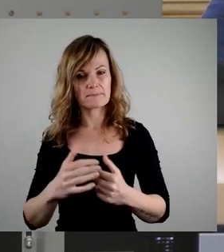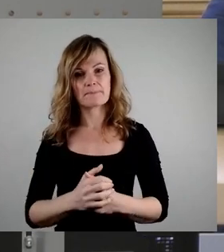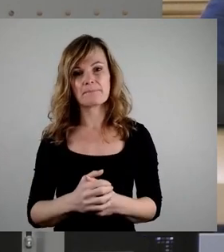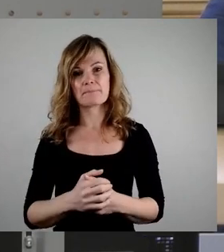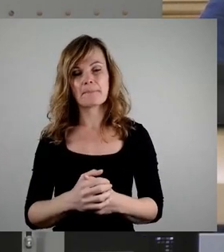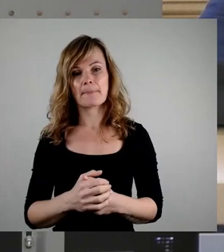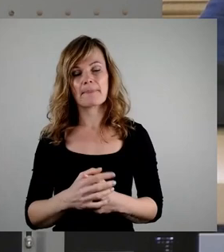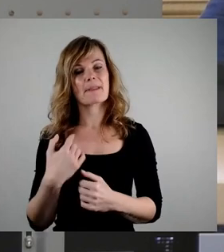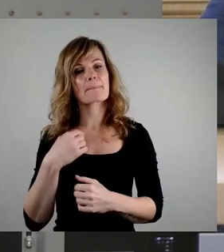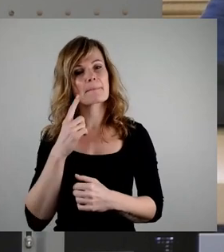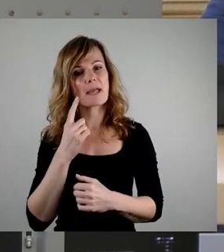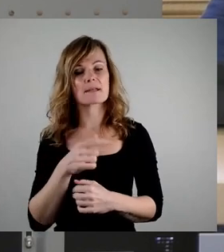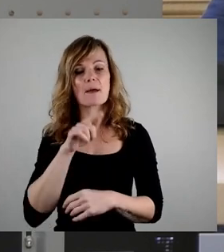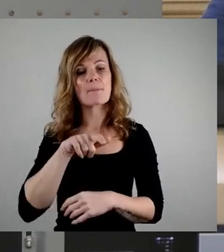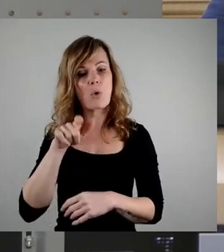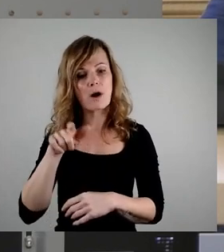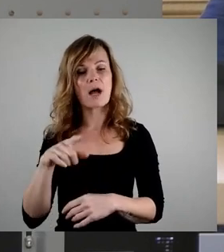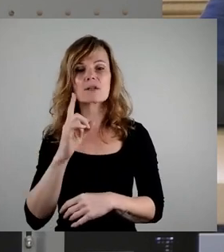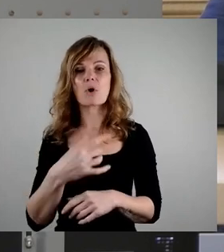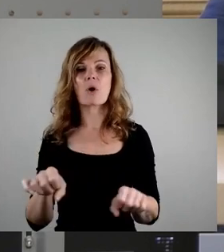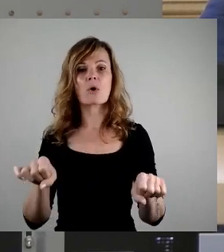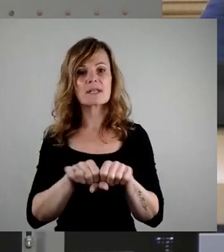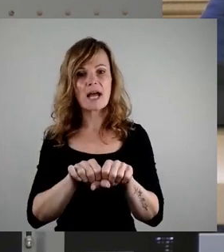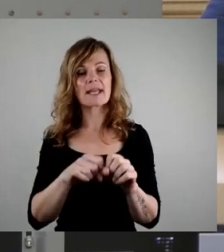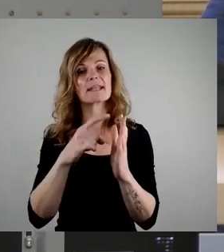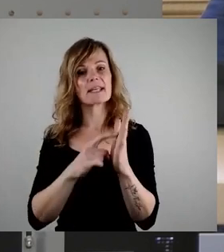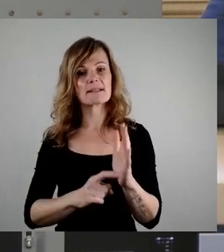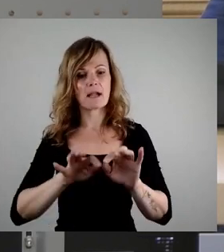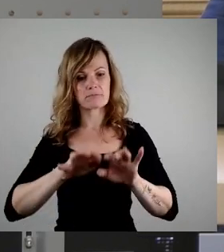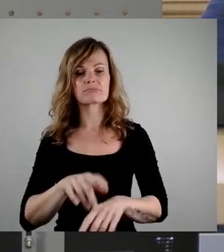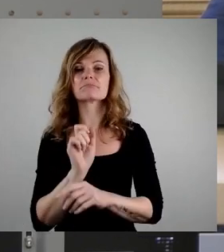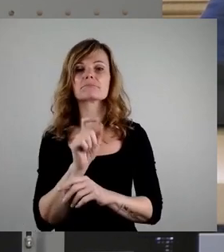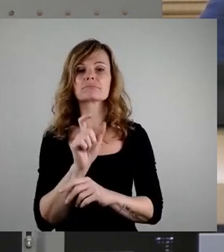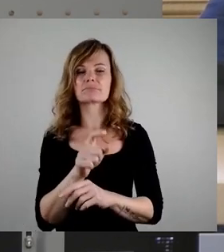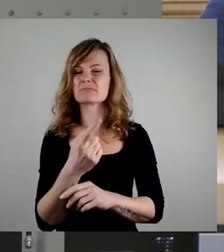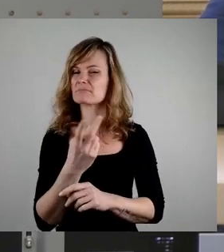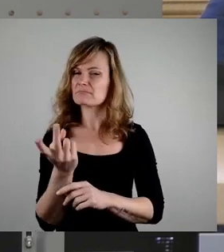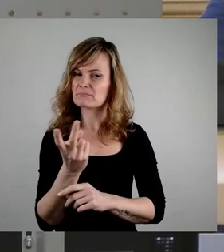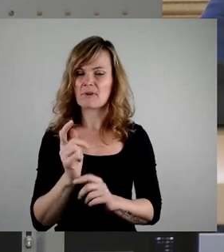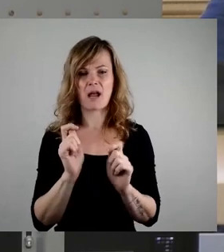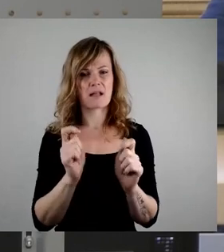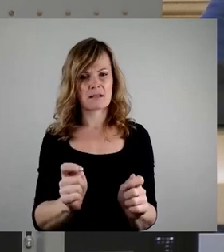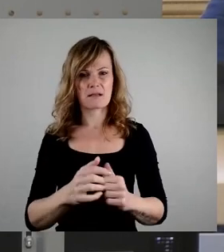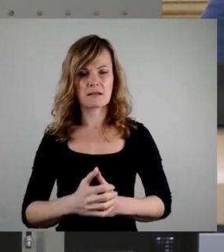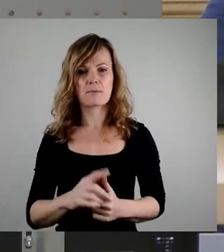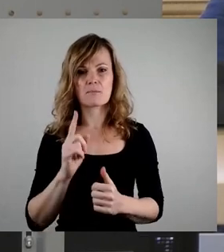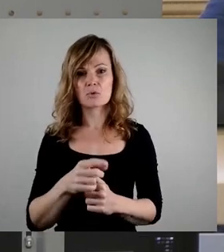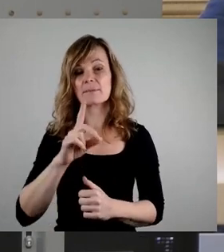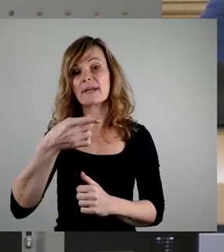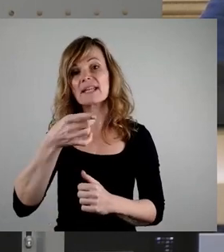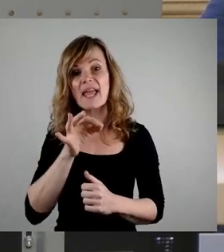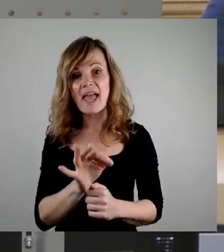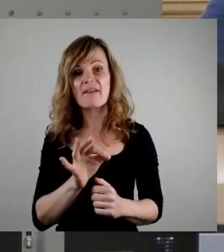Anträge online, digital zu stellen. Und zwar nicht so, dass man ein PDF-Dokument runterlädt, das irgendwie nach